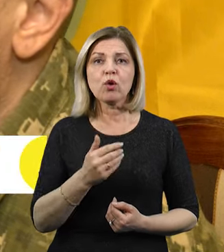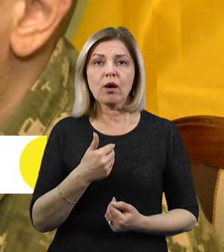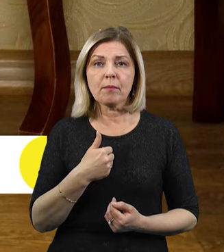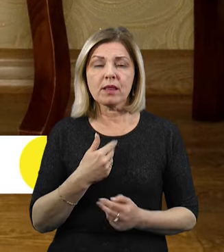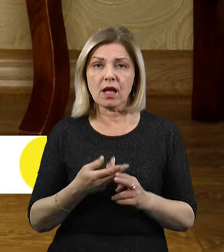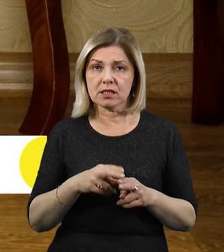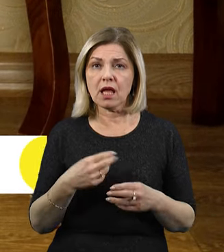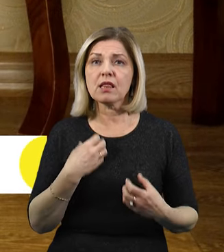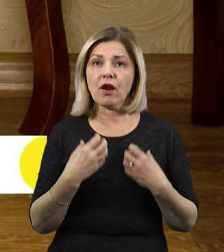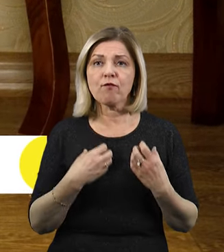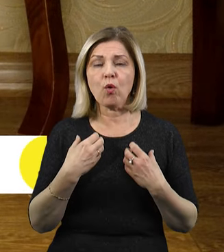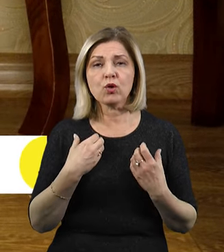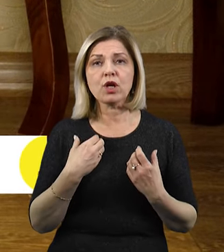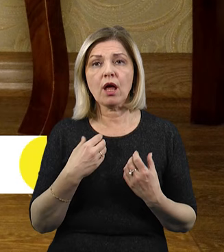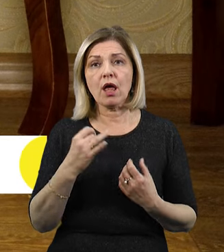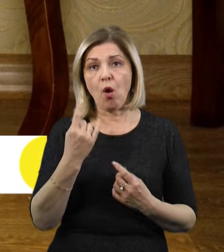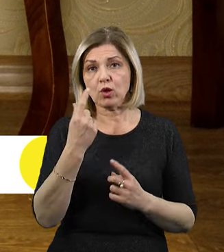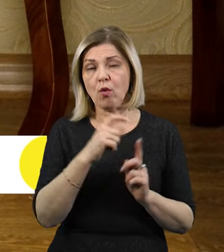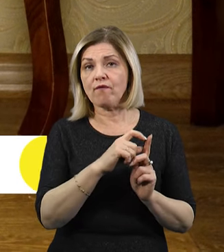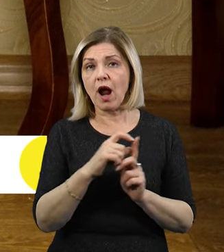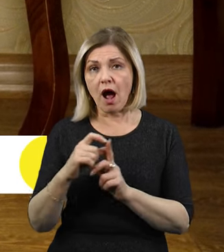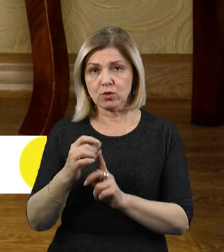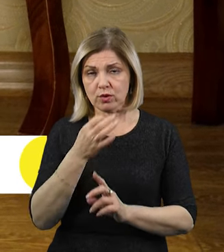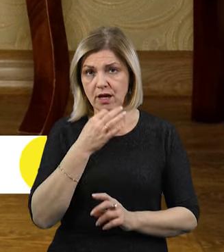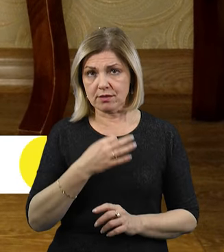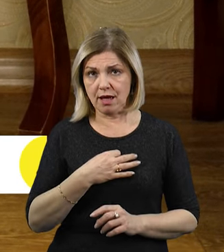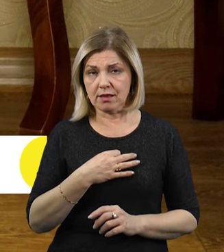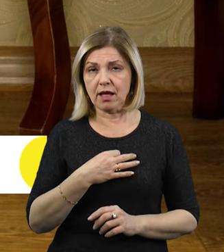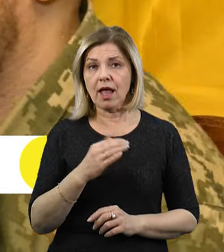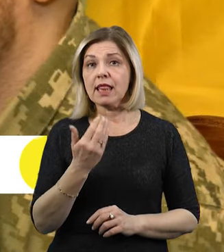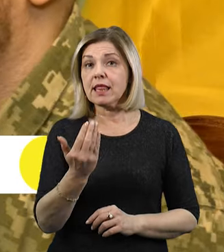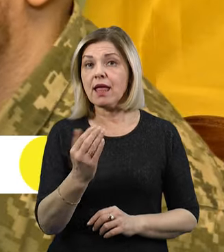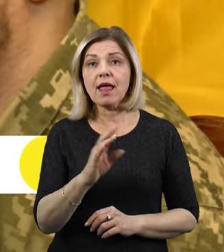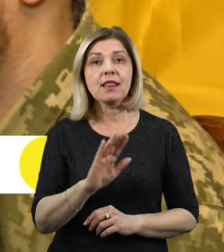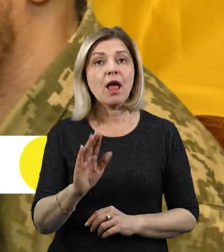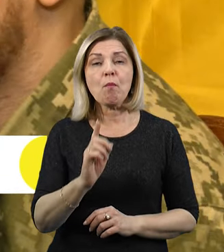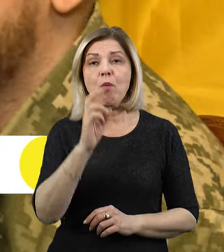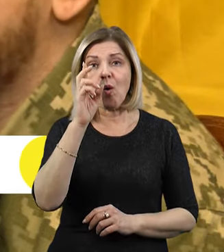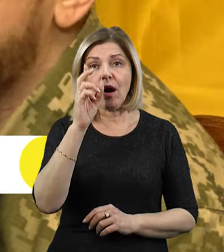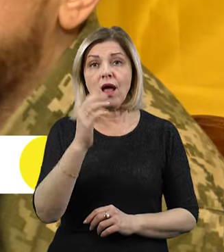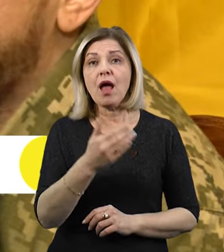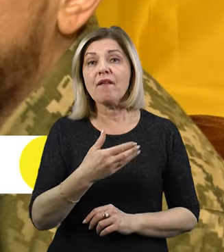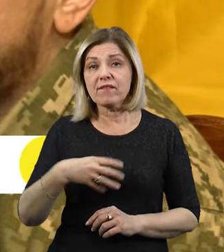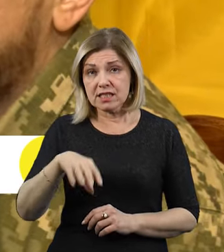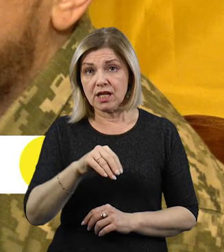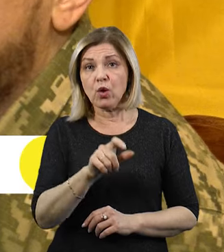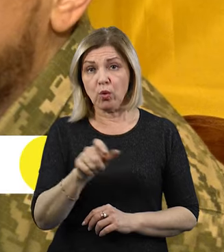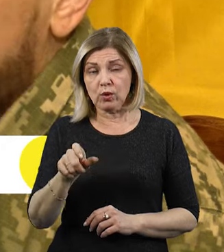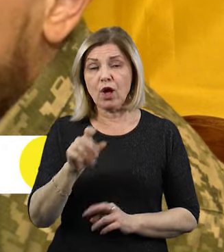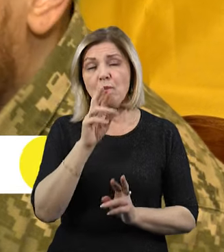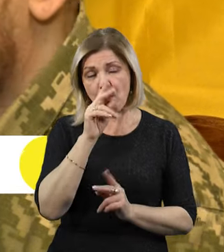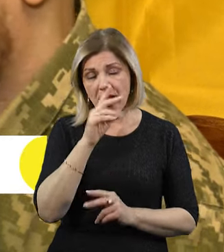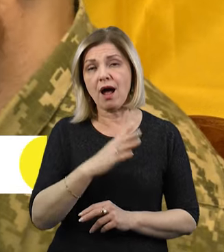тривожить. Вони так просто, знаєте, одну фразу так сказали, як то говорять, ну ти ж не Бог, ти ж не можеш. Ми всі люди, всі люди помиляються.